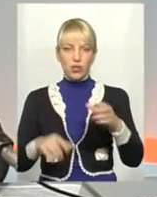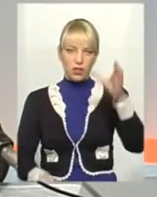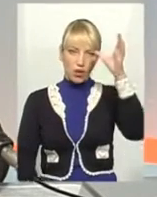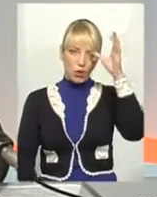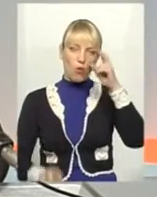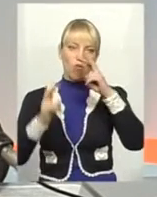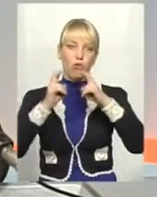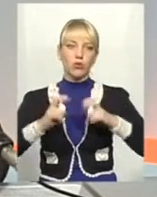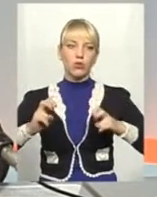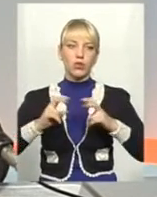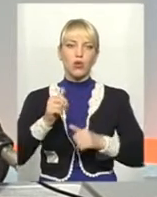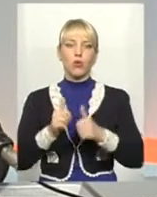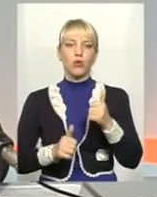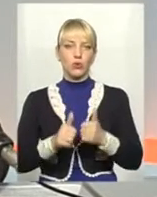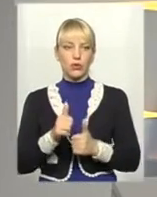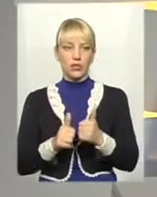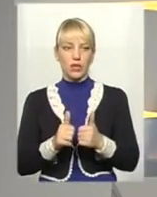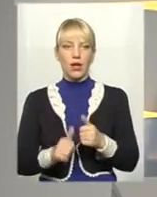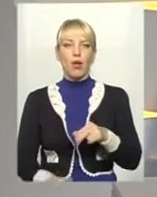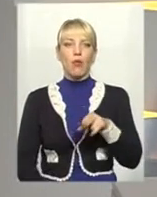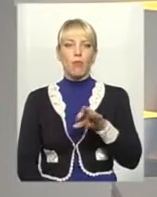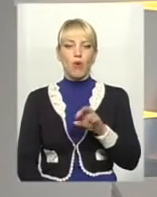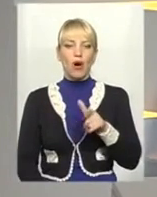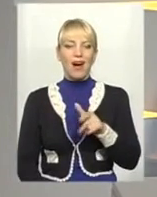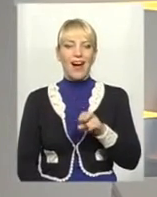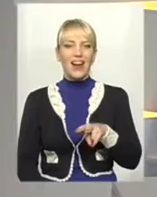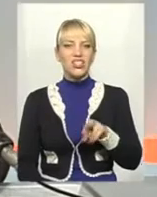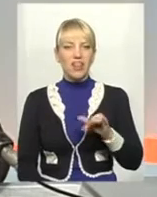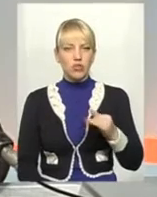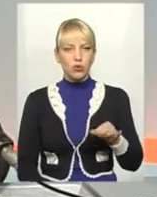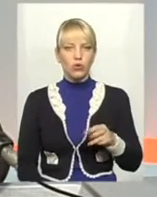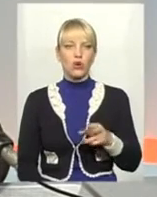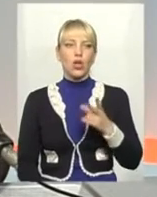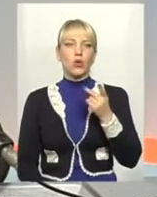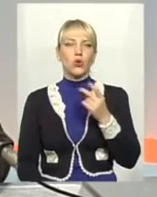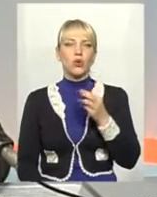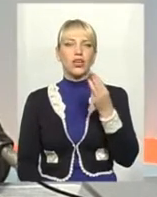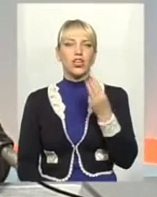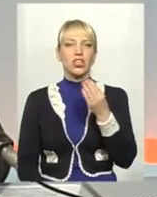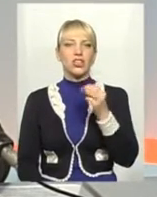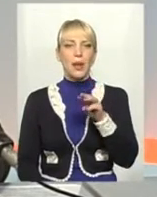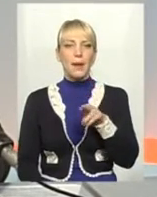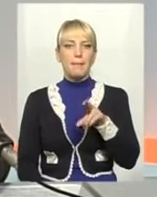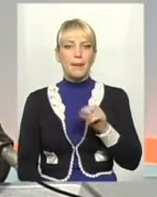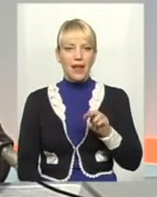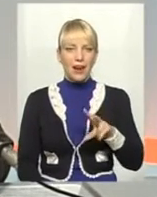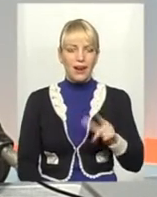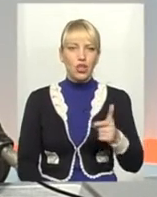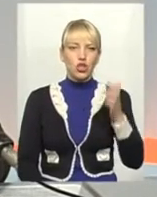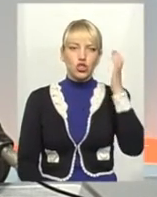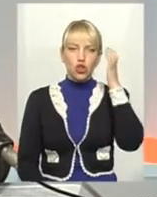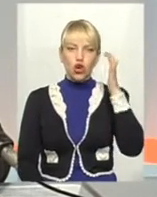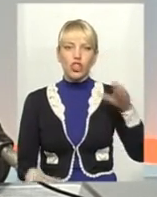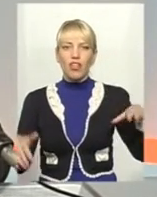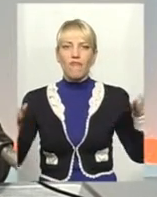конкурсу науково-дослідного. По Гальчевському один рік, на другий, по Якову Шепелю, Чорний Ворон. Нас безліч є